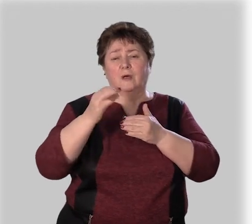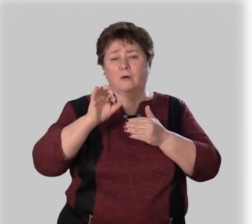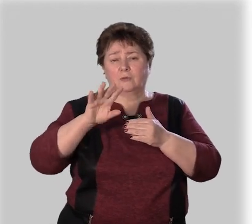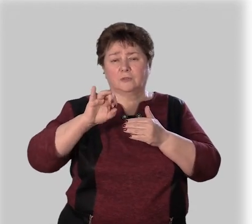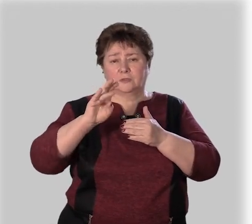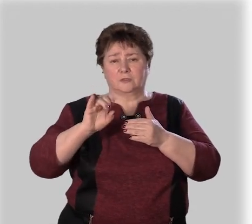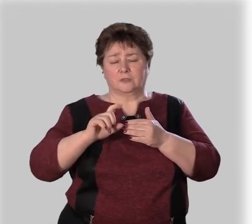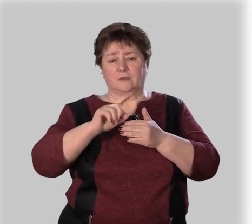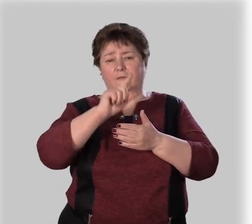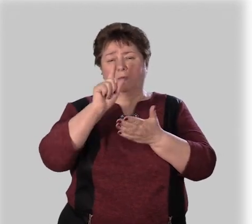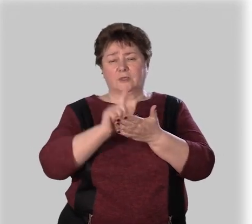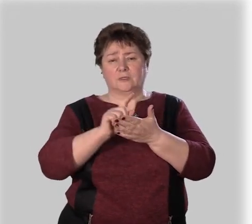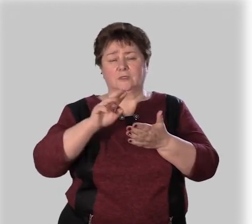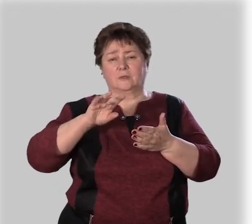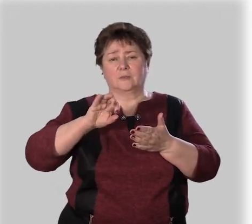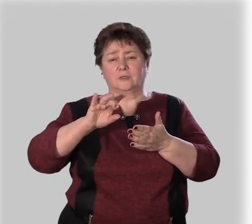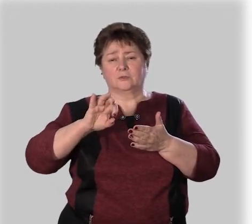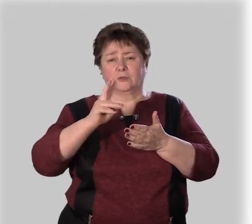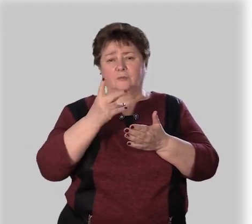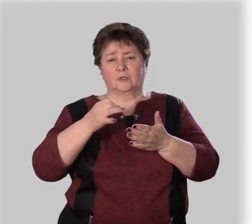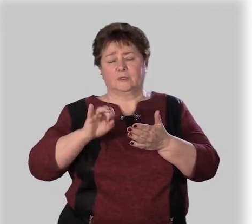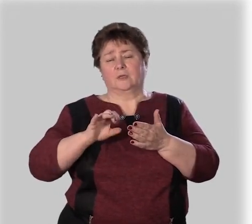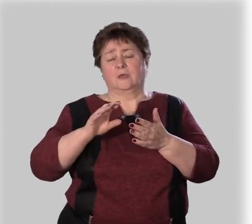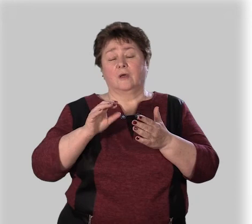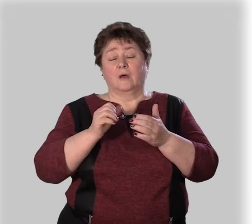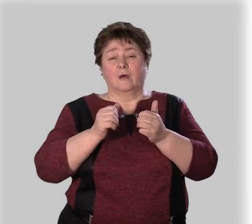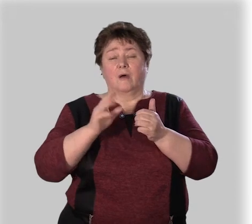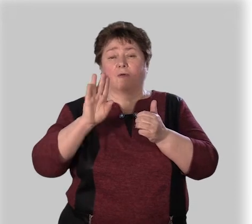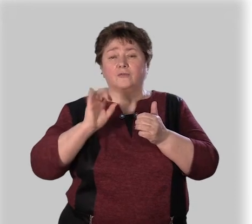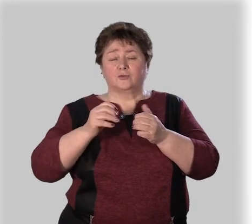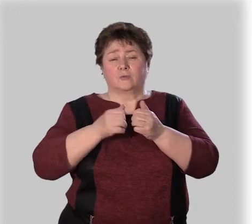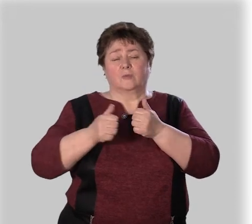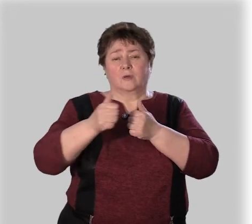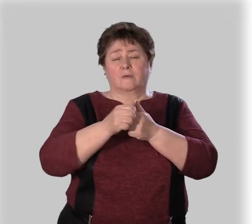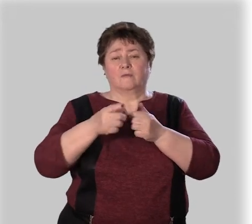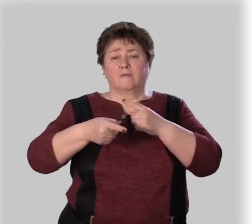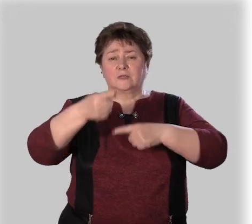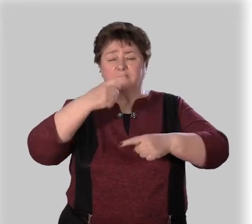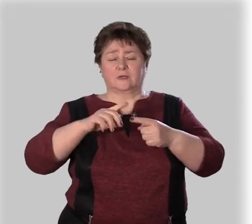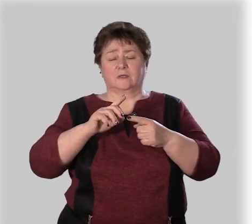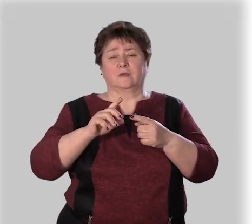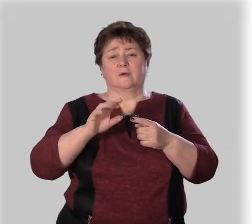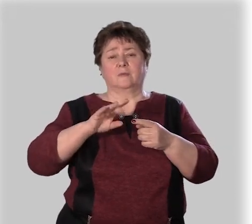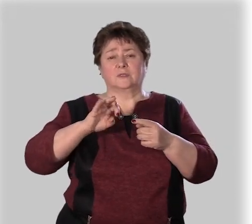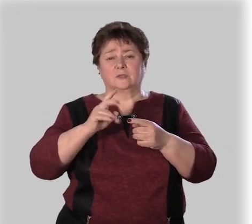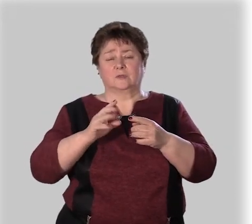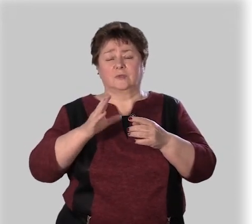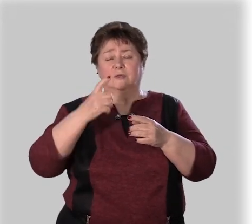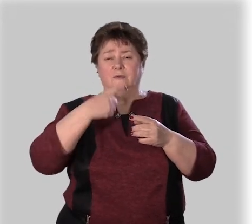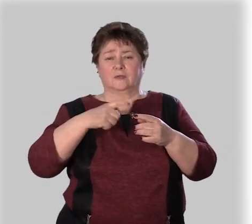относительных и вопросительных местоимений? В чем особенность возвратного местоимения себя?